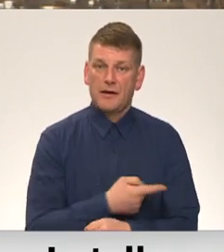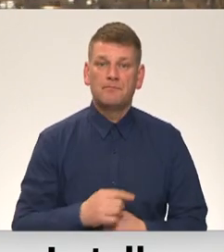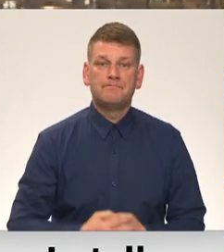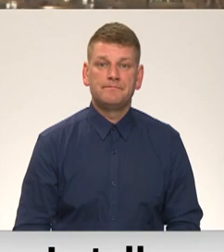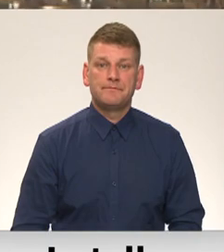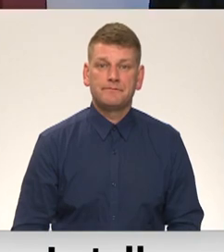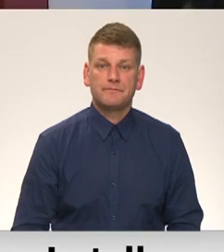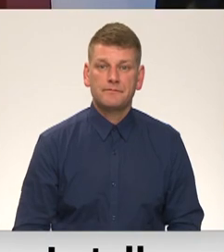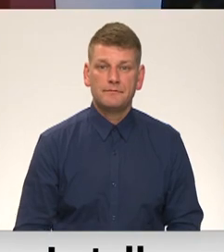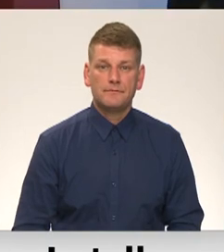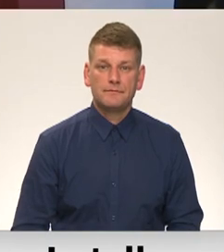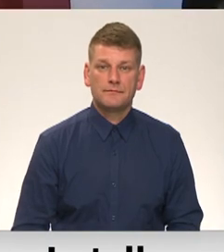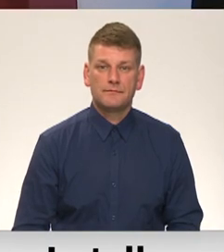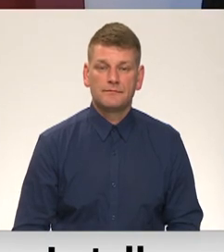Koziņc.